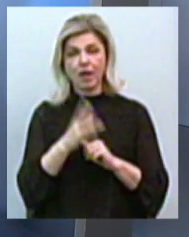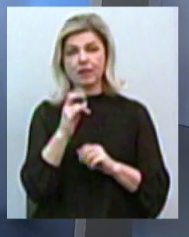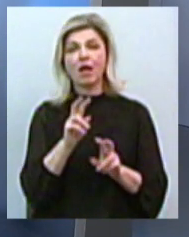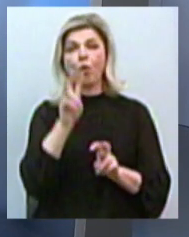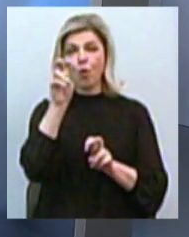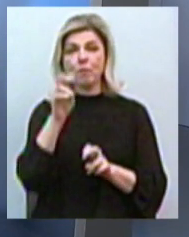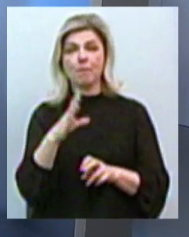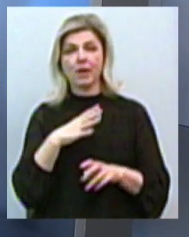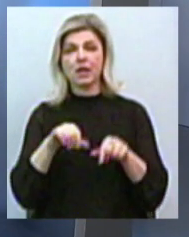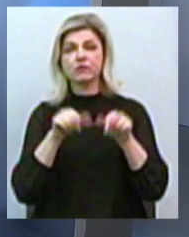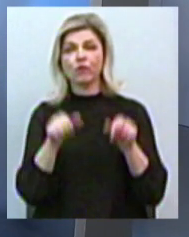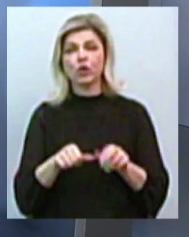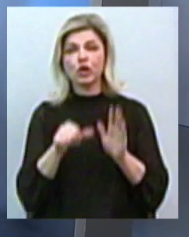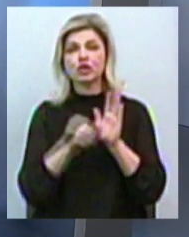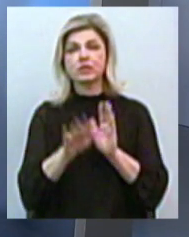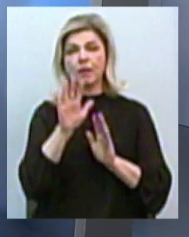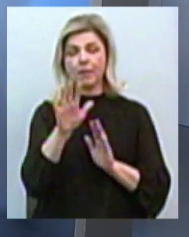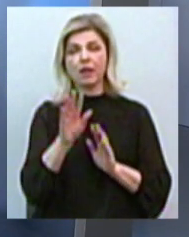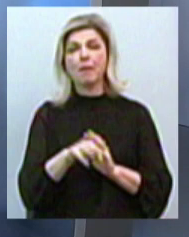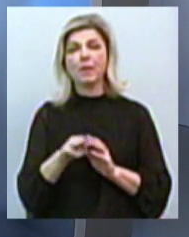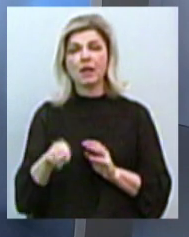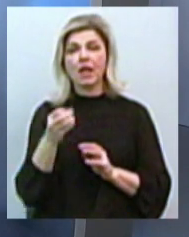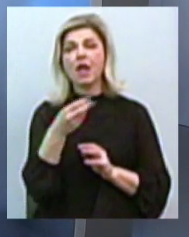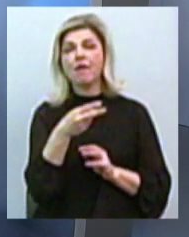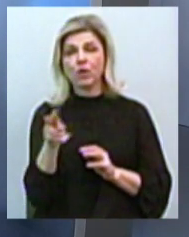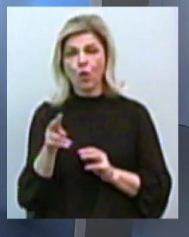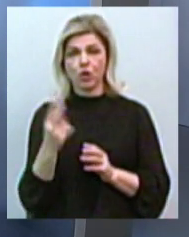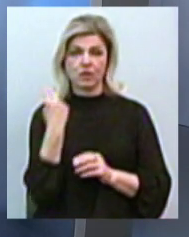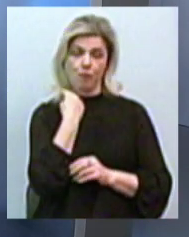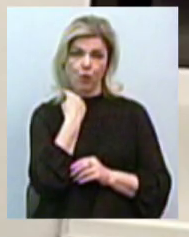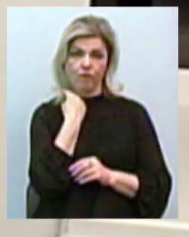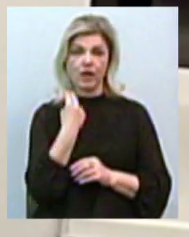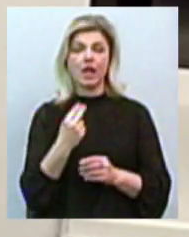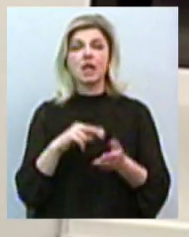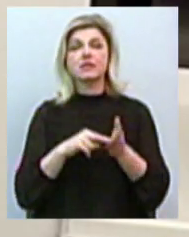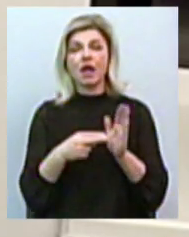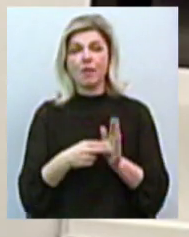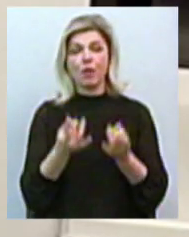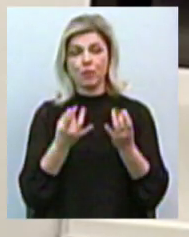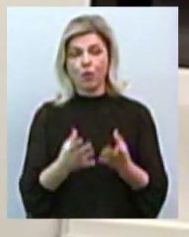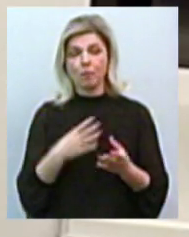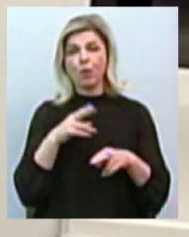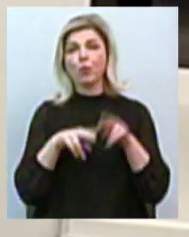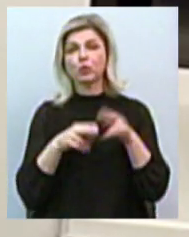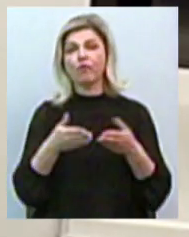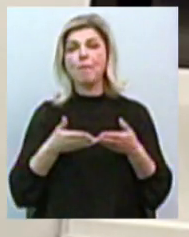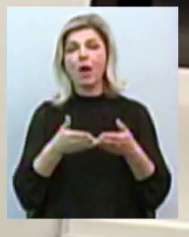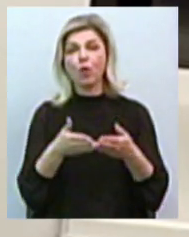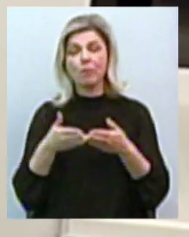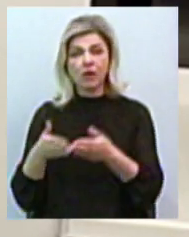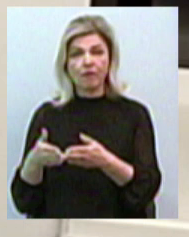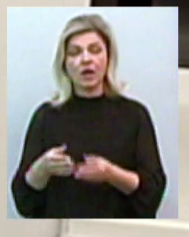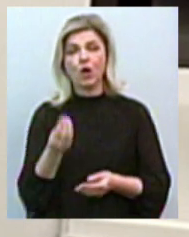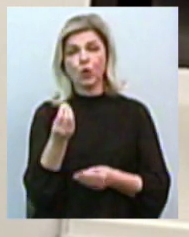сформовано 65 мільйонів євро кредитовської заборгованості. Схема проста. Будували параплави, гроші